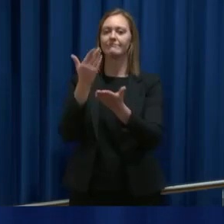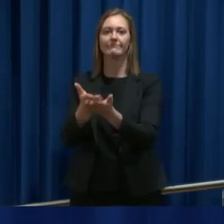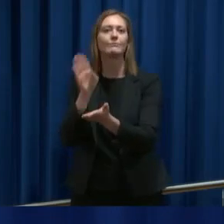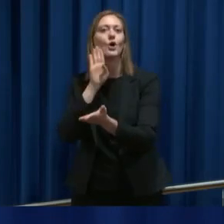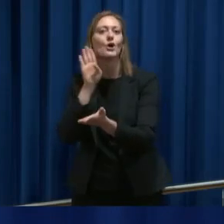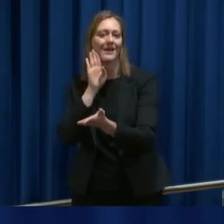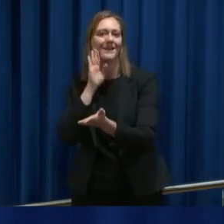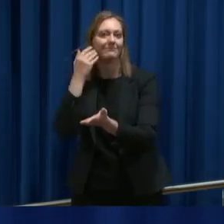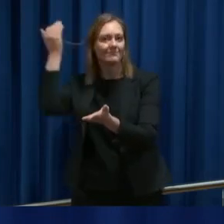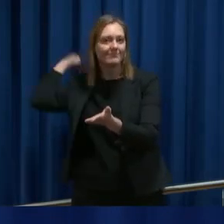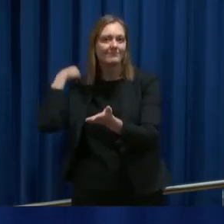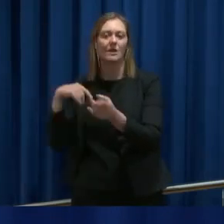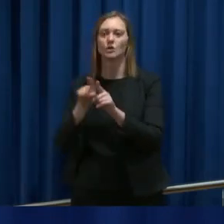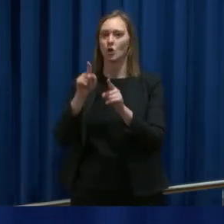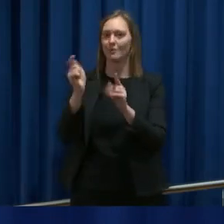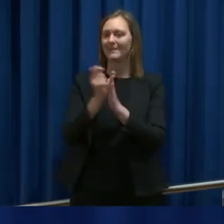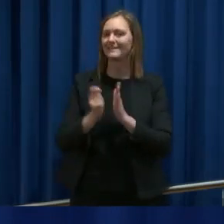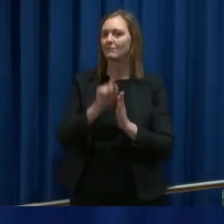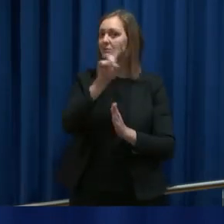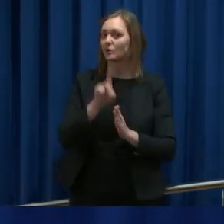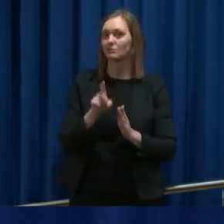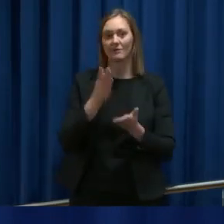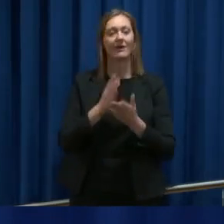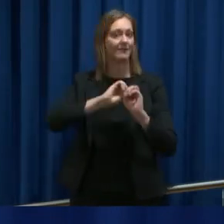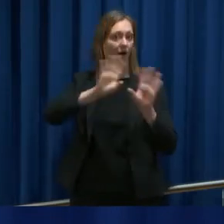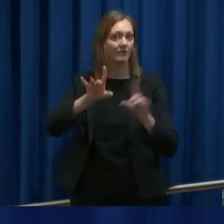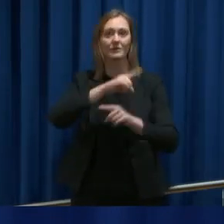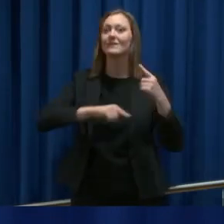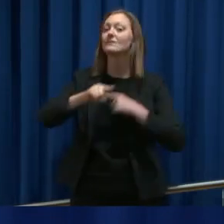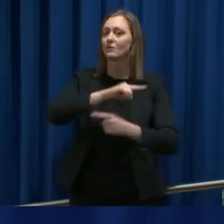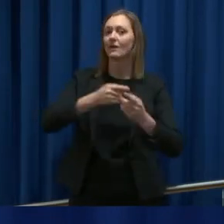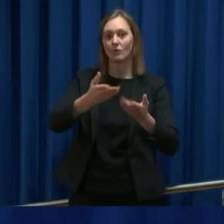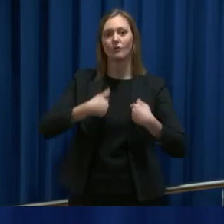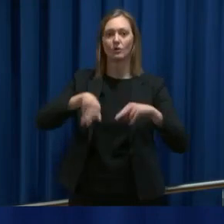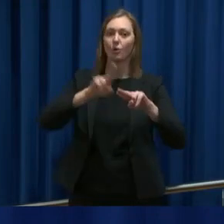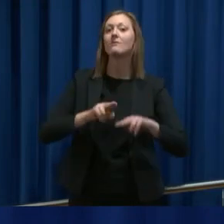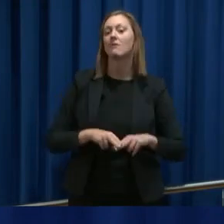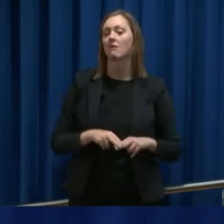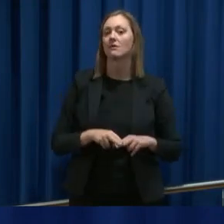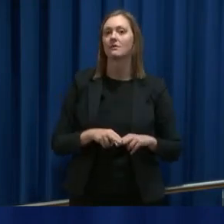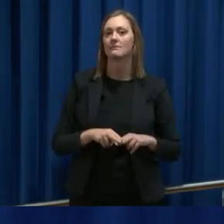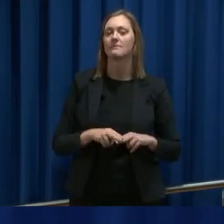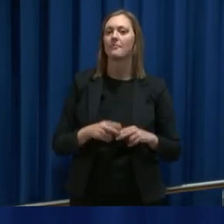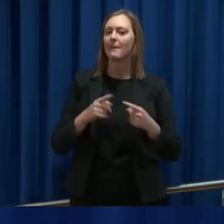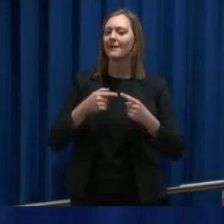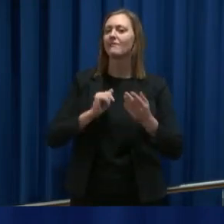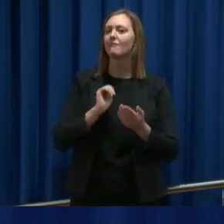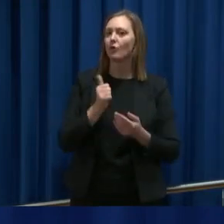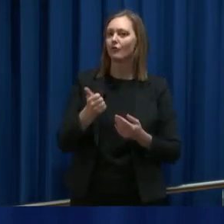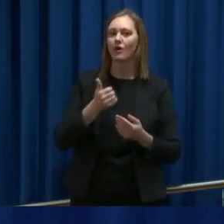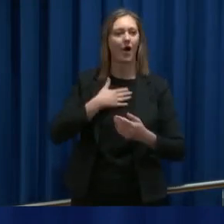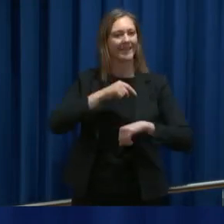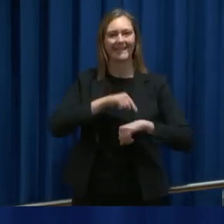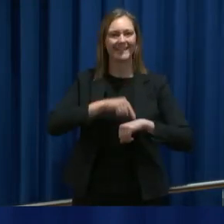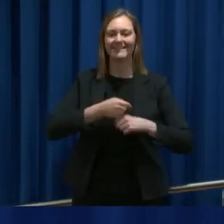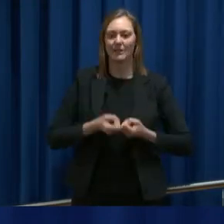den. Så denne prinsipielle spørsmålene har jo vært avklart og diskutert, og det har kommet synspunkter rundt dette. Men grunnen til at vi ikke får